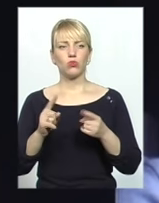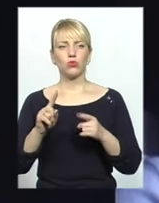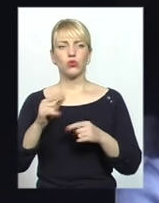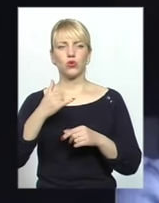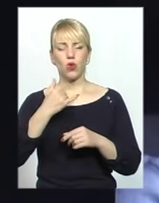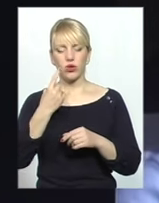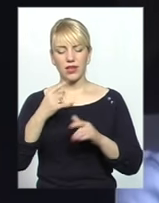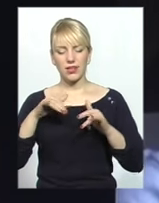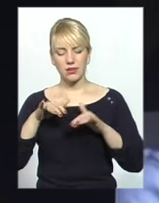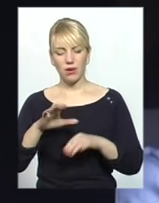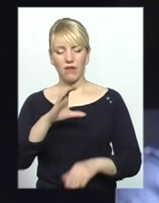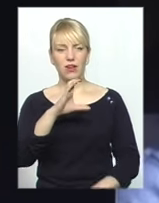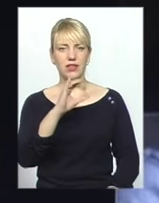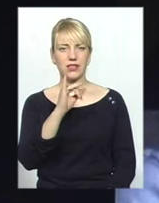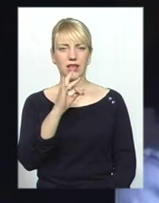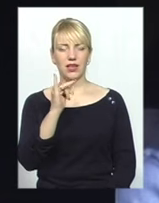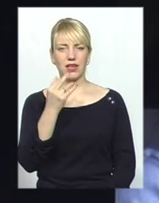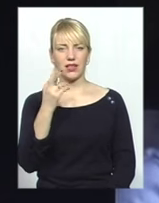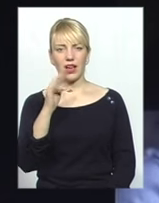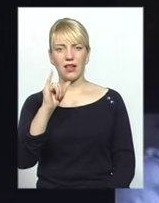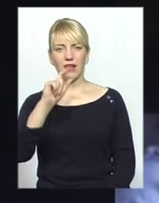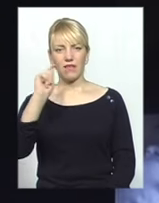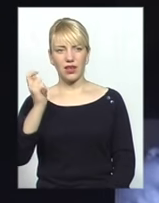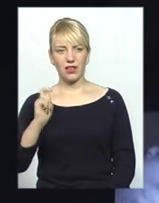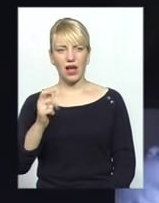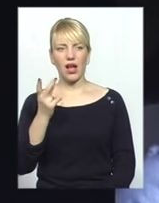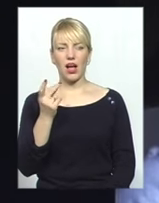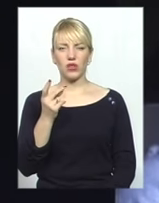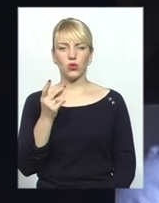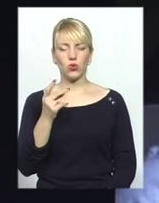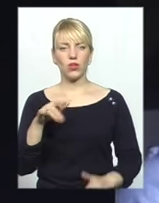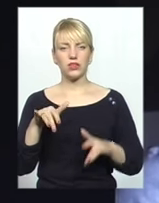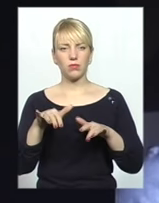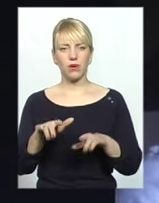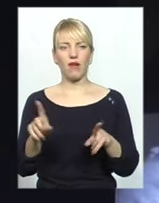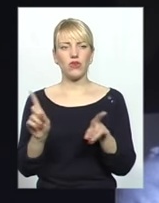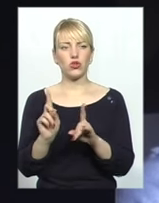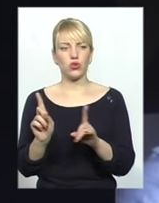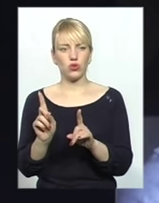справа – Сирія і війна. Але друга справа – що, скажімо так,